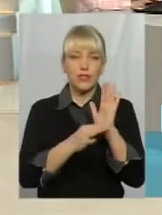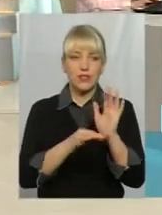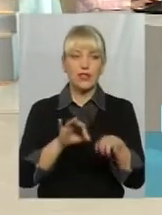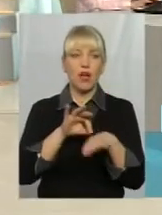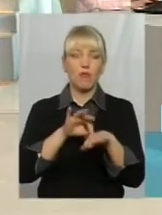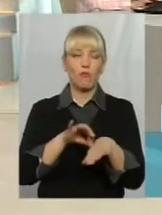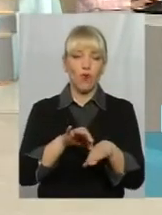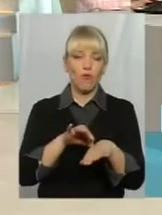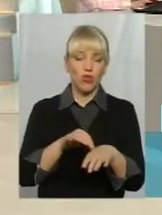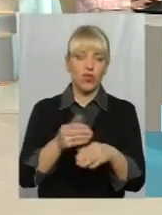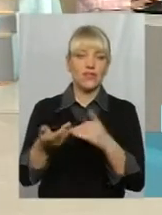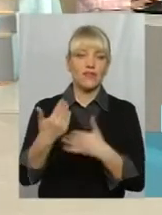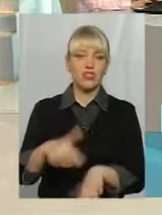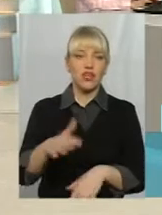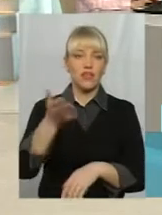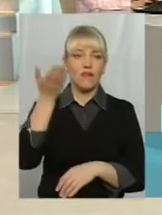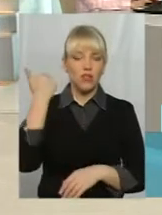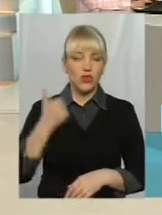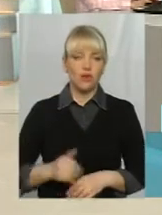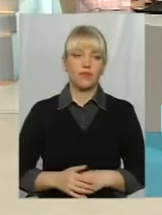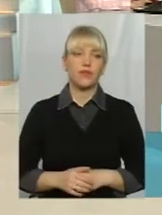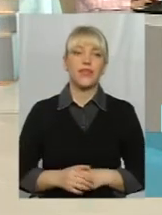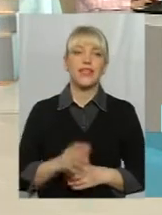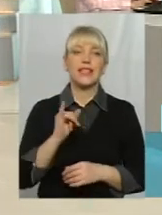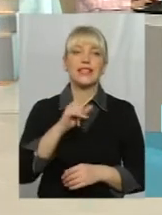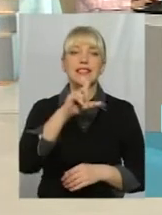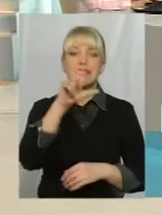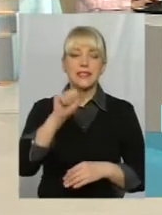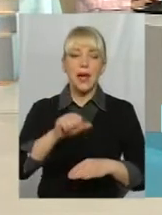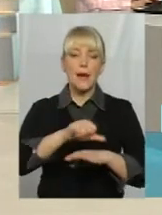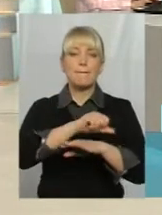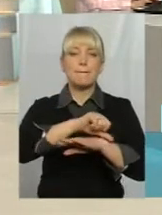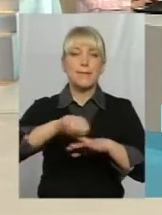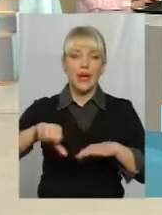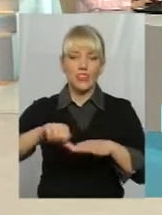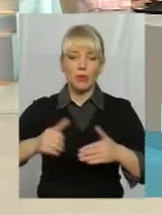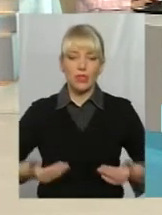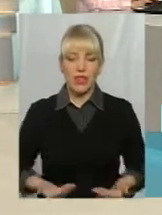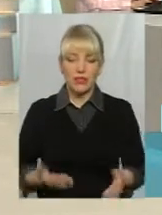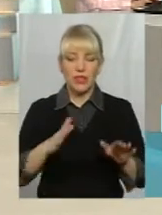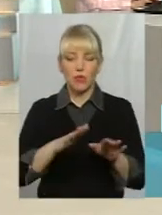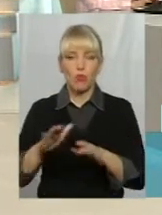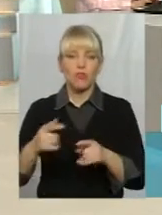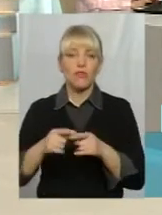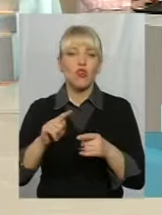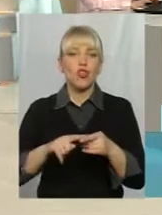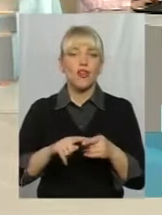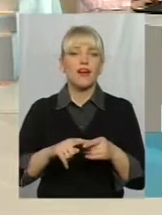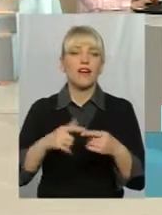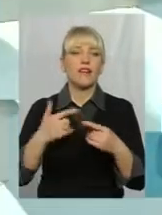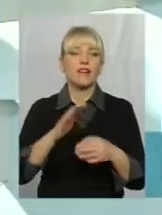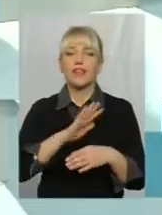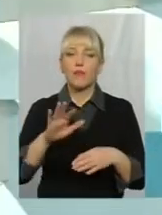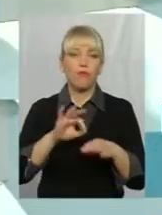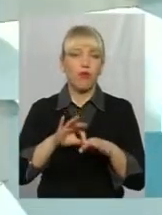За межами населених пунктів, в принципі, вона майже не проводилась. А береться відсоток від нормативної оцінки,